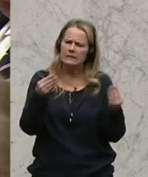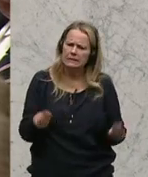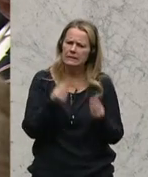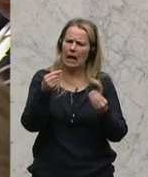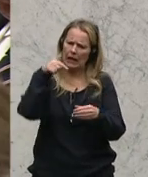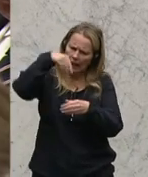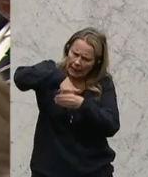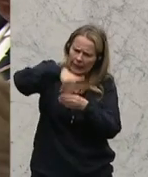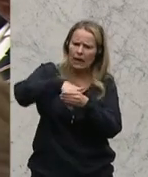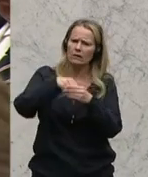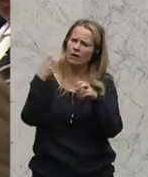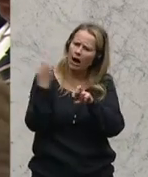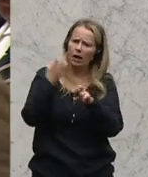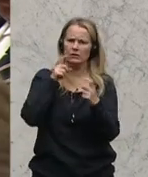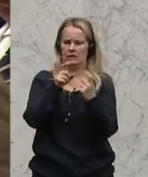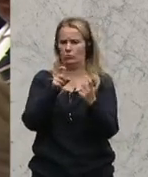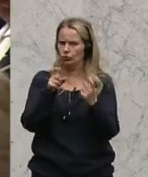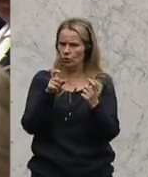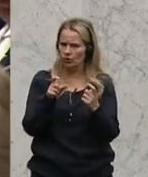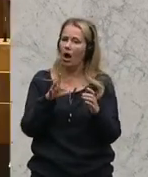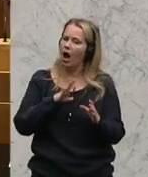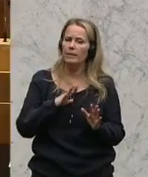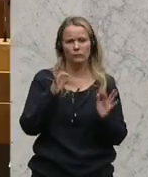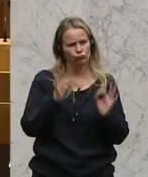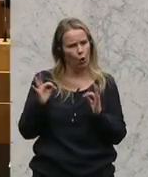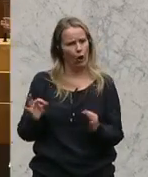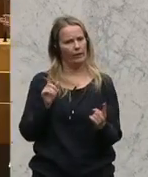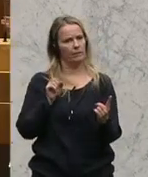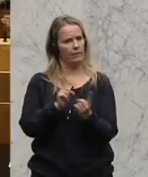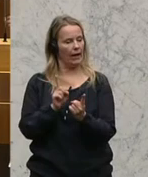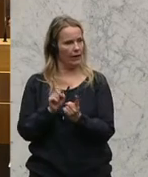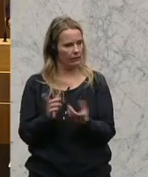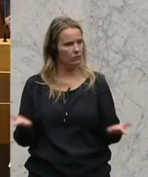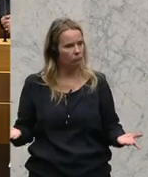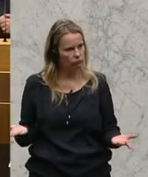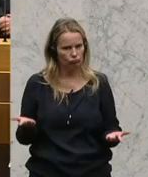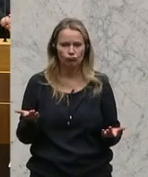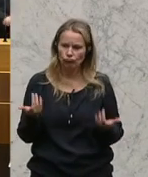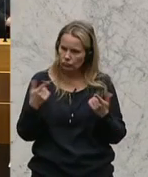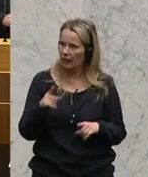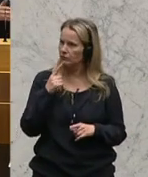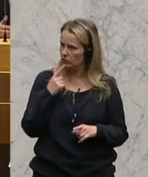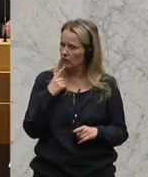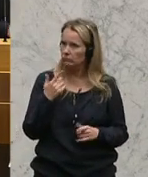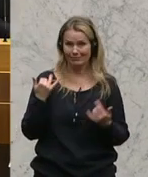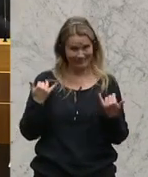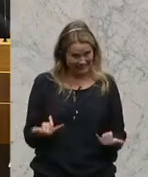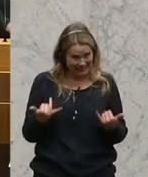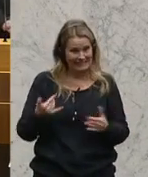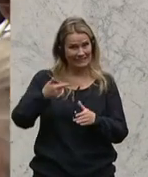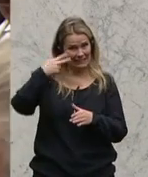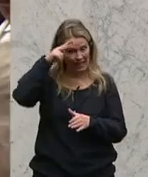hart diskutieren können, aber uns ganz einfach auch korrekt begegnen. Und ich darf also auch sagen, den Herrn jetzigen